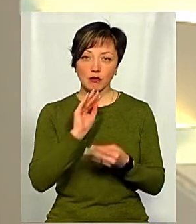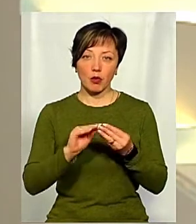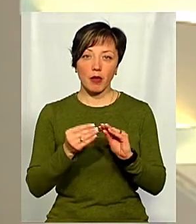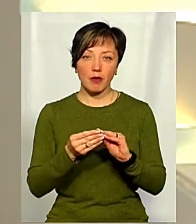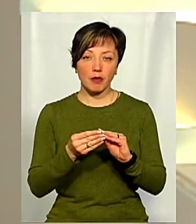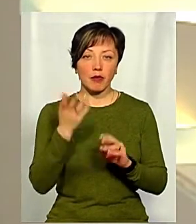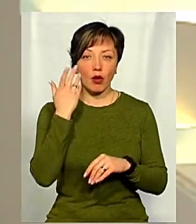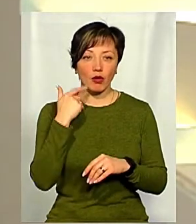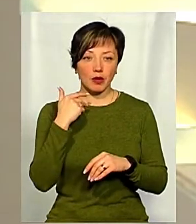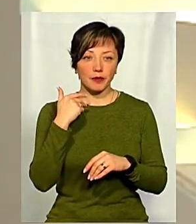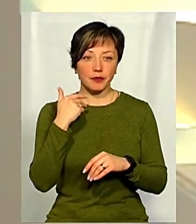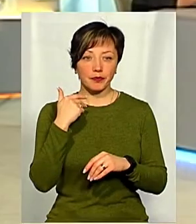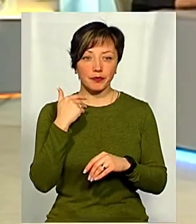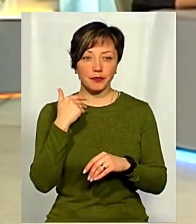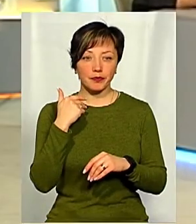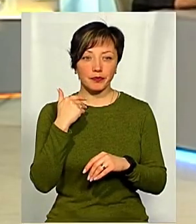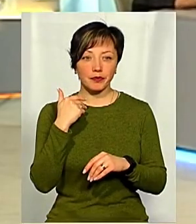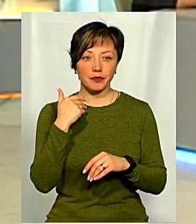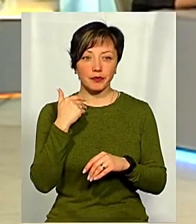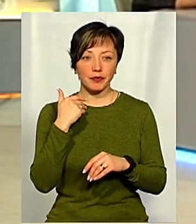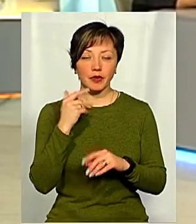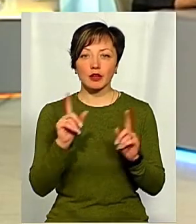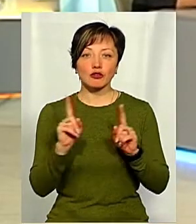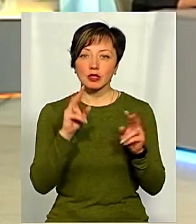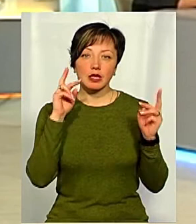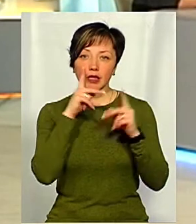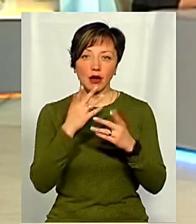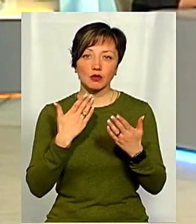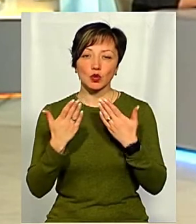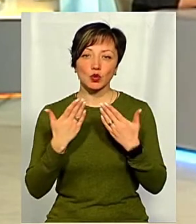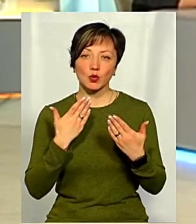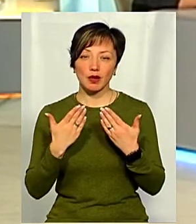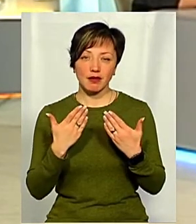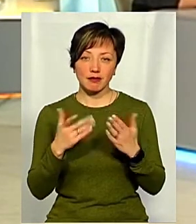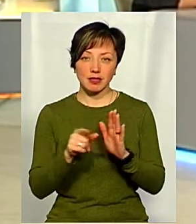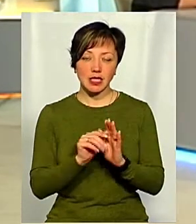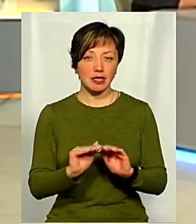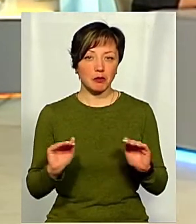проблемами, коли щось не так у стосунках?